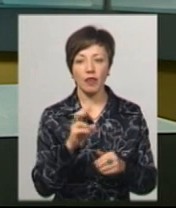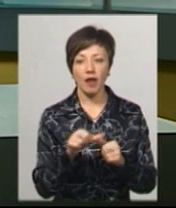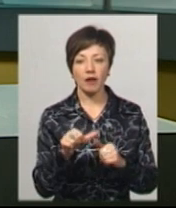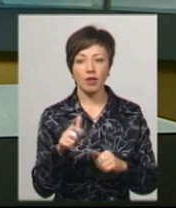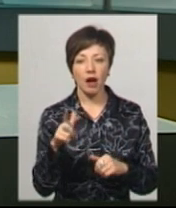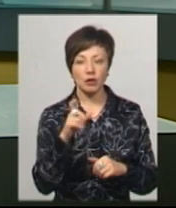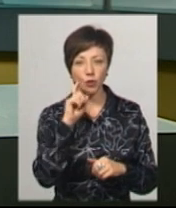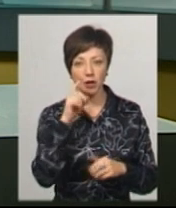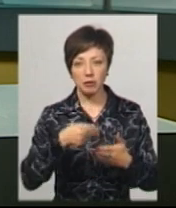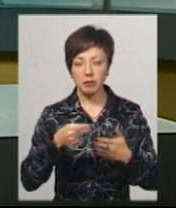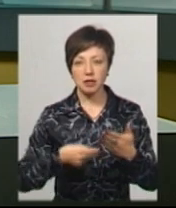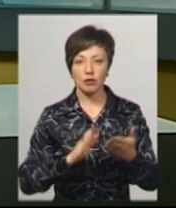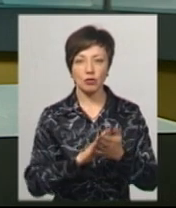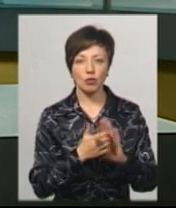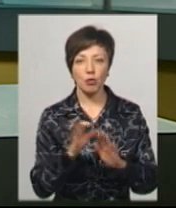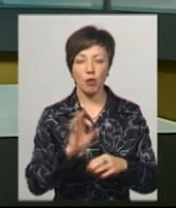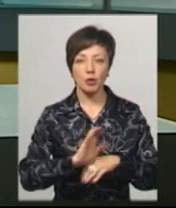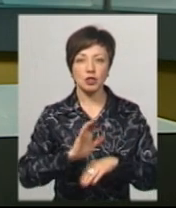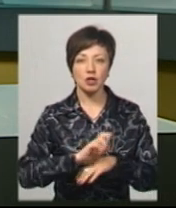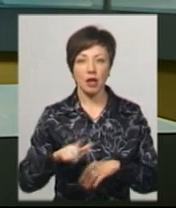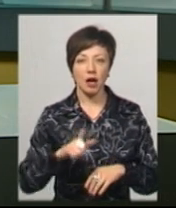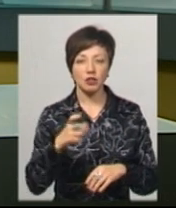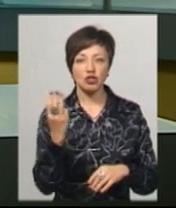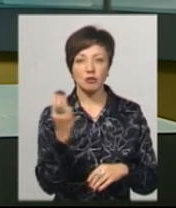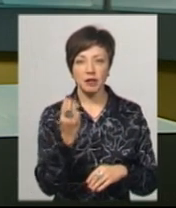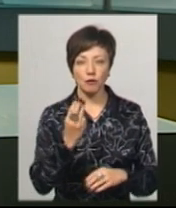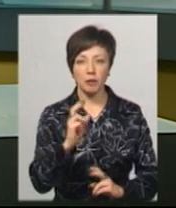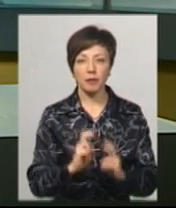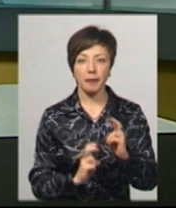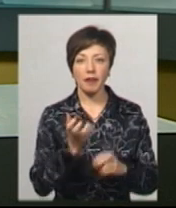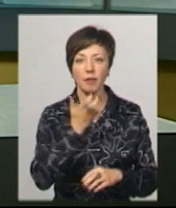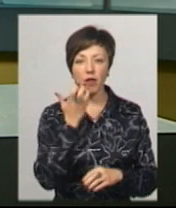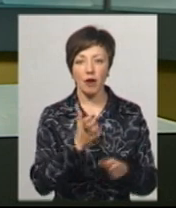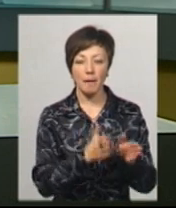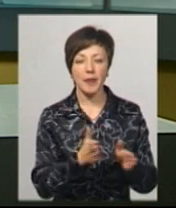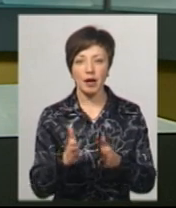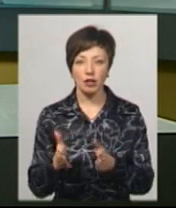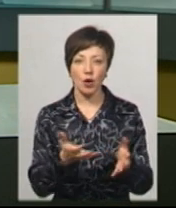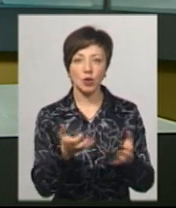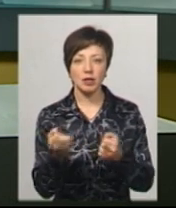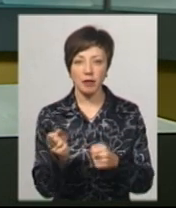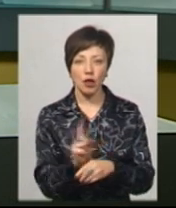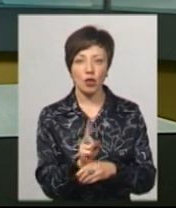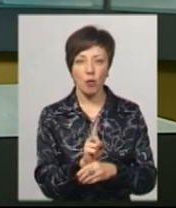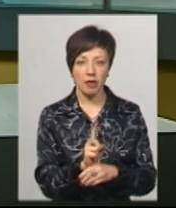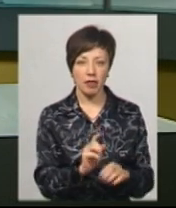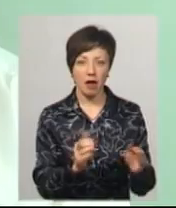України» для підписання договору про постачання газу Шепетівському підприємству теплових мереж та отримання номіналів.